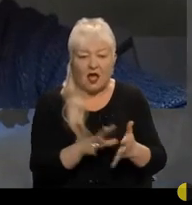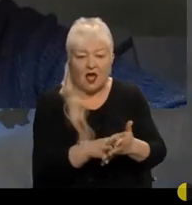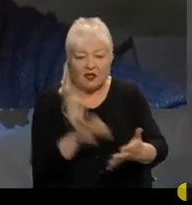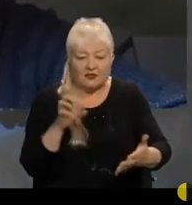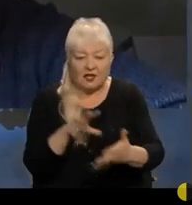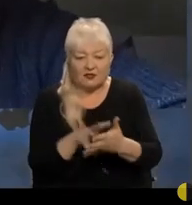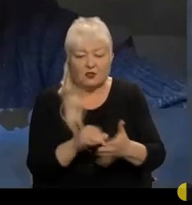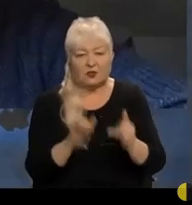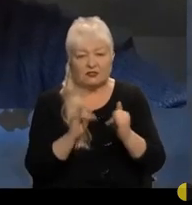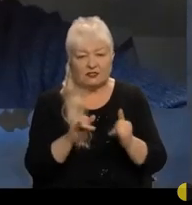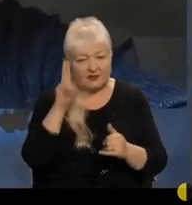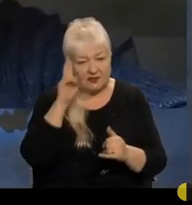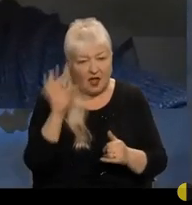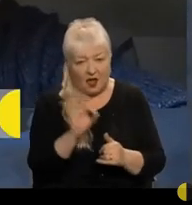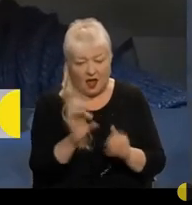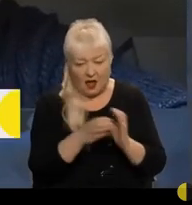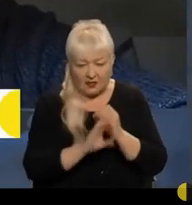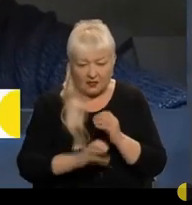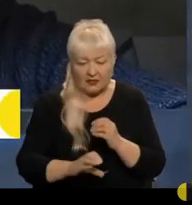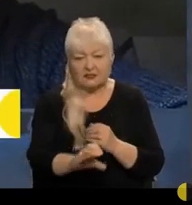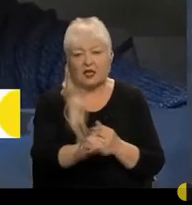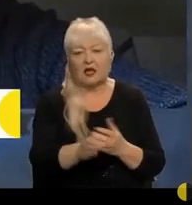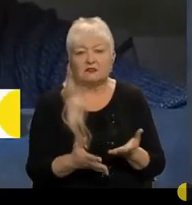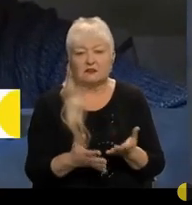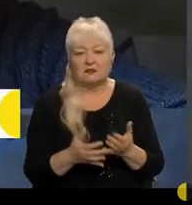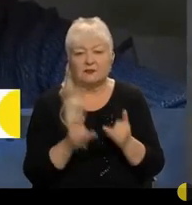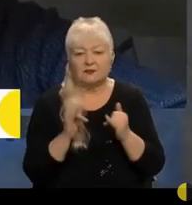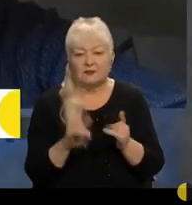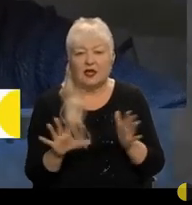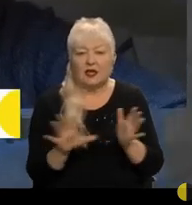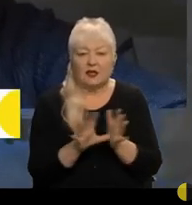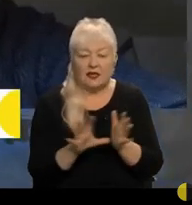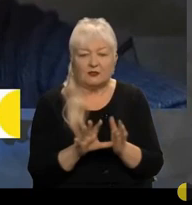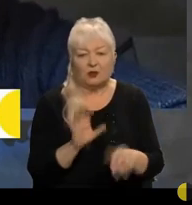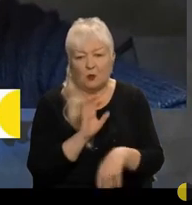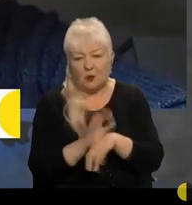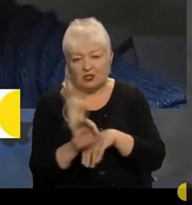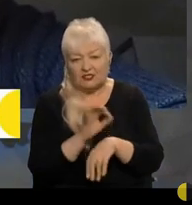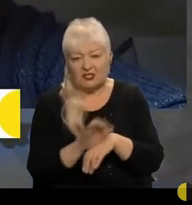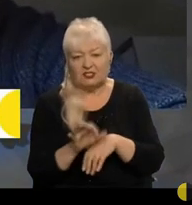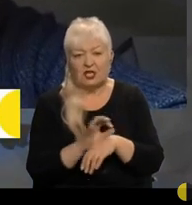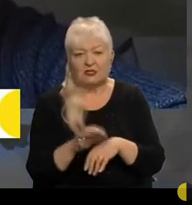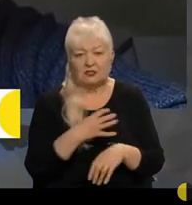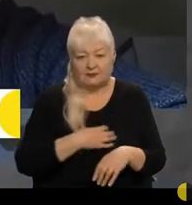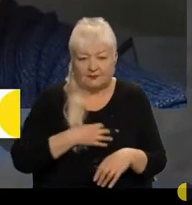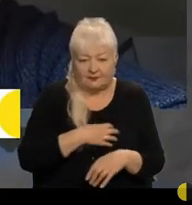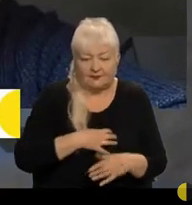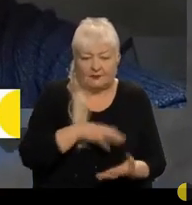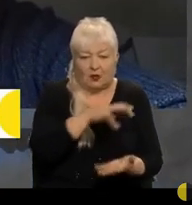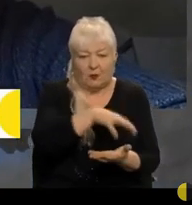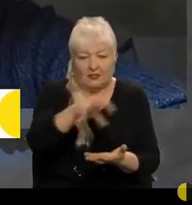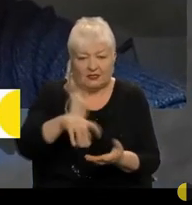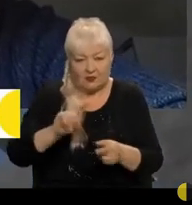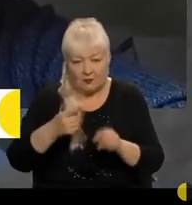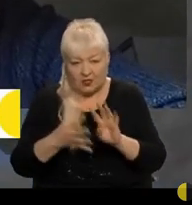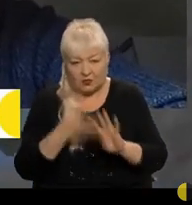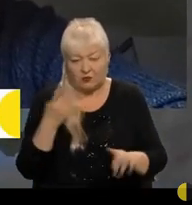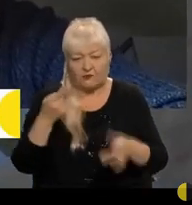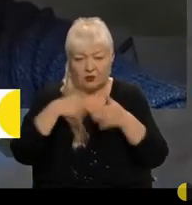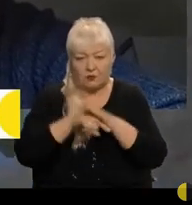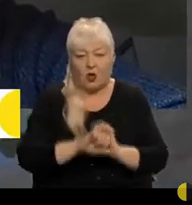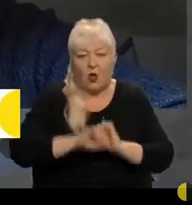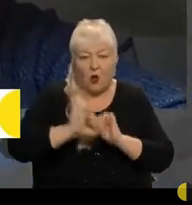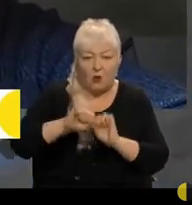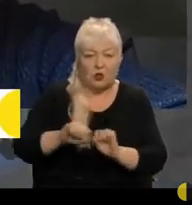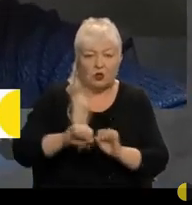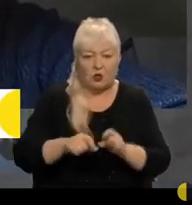каналізації, для електропостачання критичних об'єктів в першу чергу, в тому числі оборонного